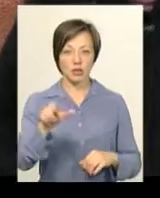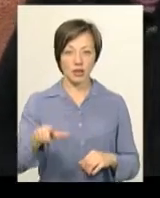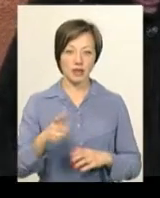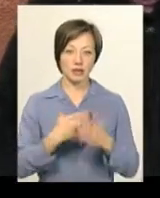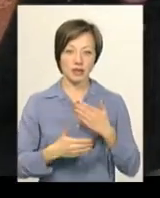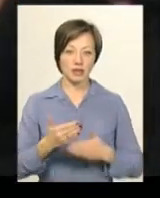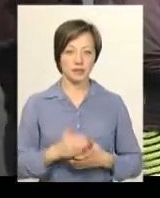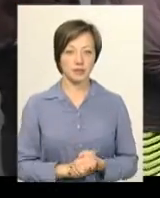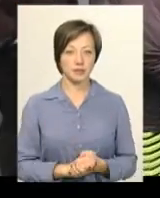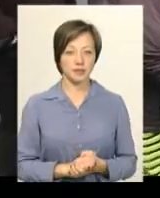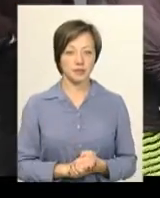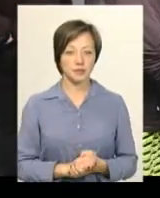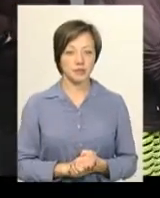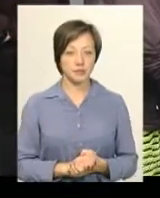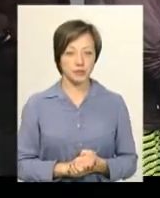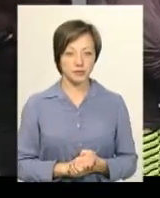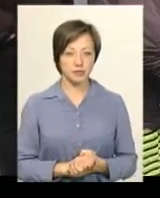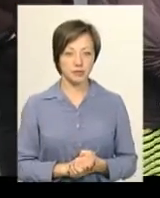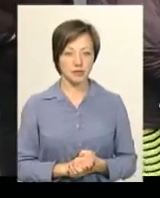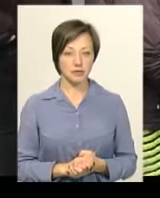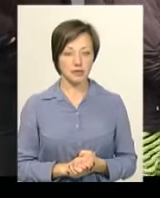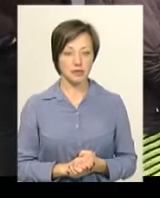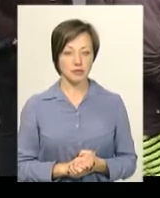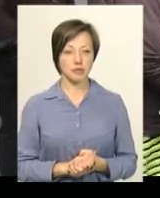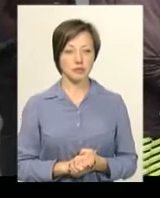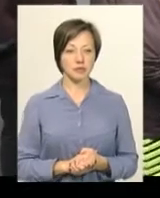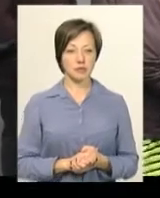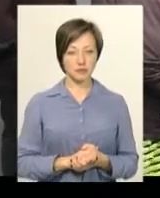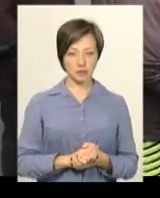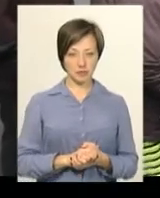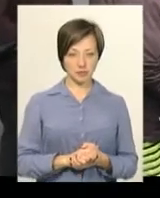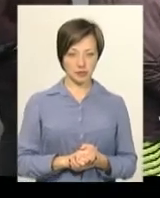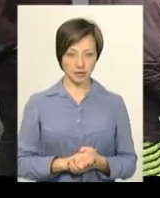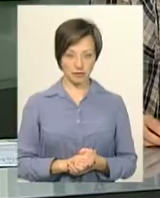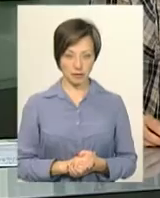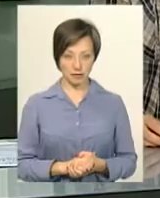інвалідів. Ірина Аріон, Олександр Горішевський, новини Поділля Центр.